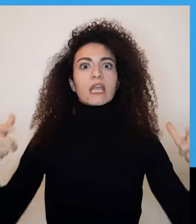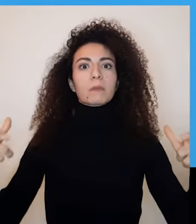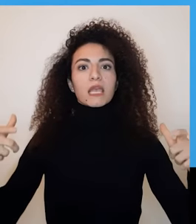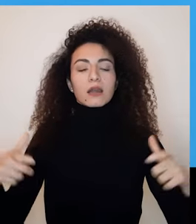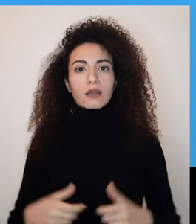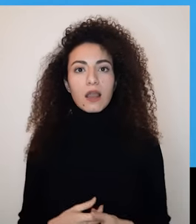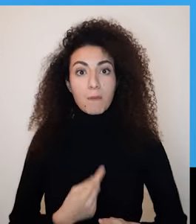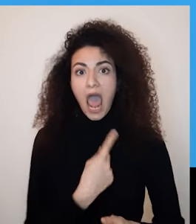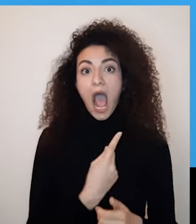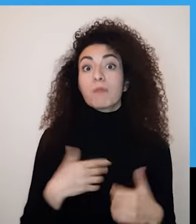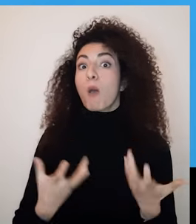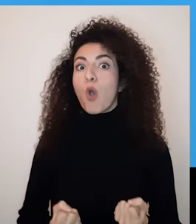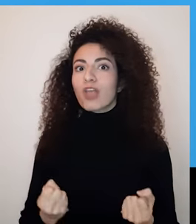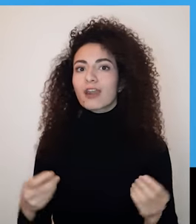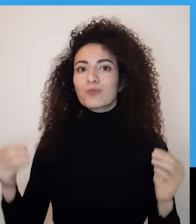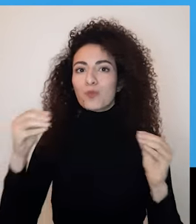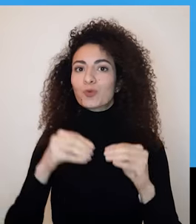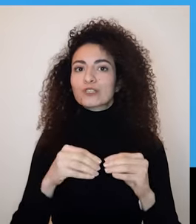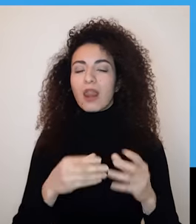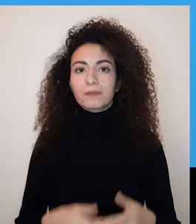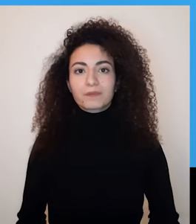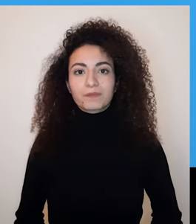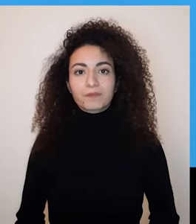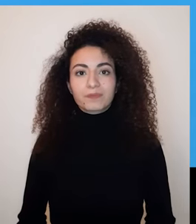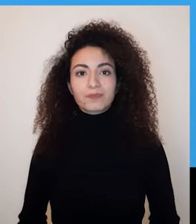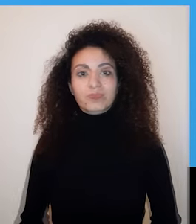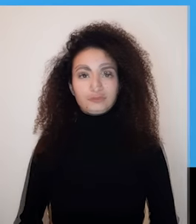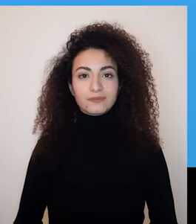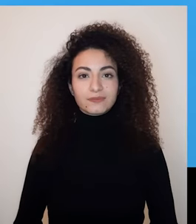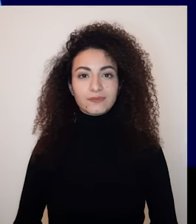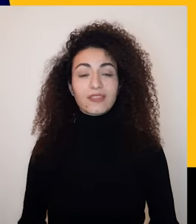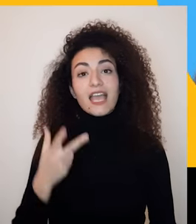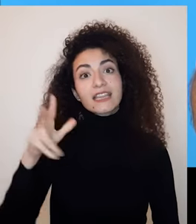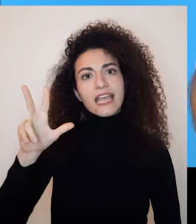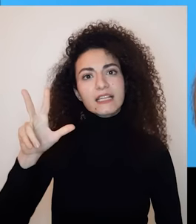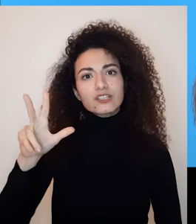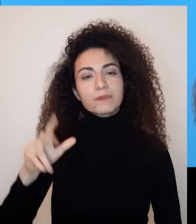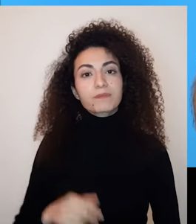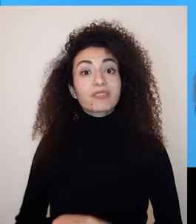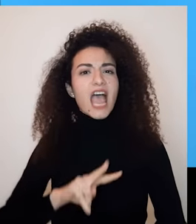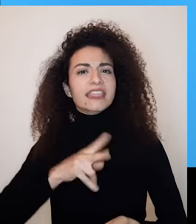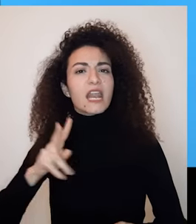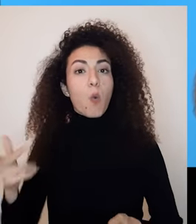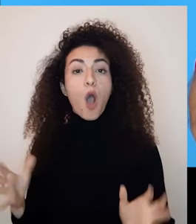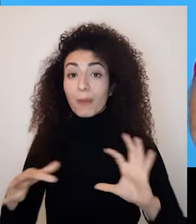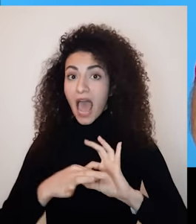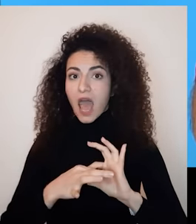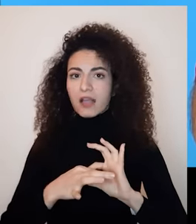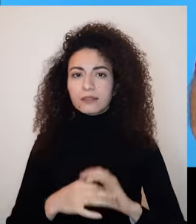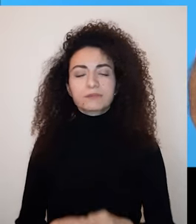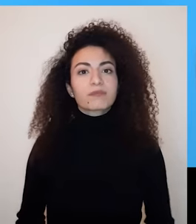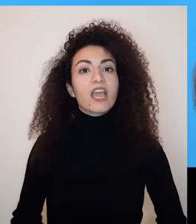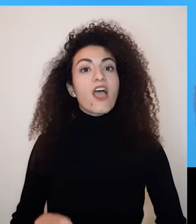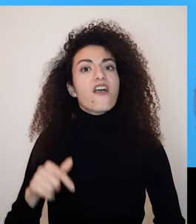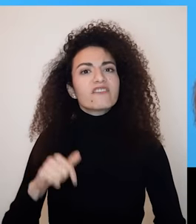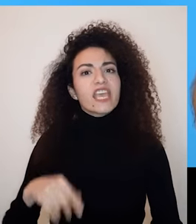كل شخص لحاله ويسمى هذا الاختبار اختبار التعادل تالتاً أهمية التنوع بالعلاقات